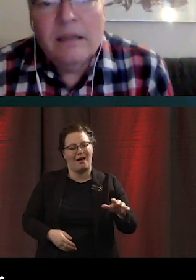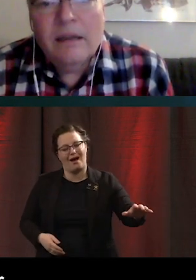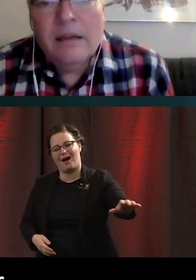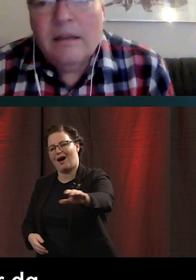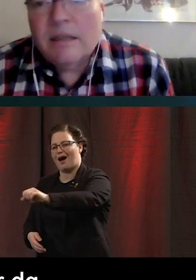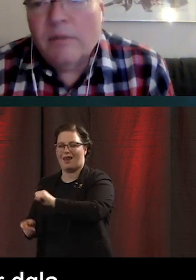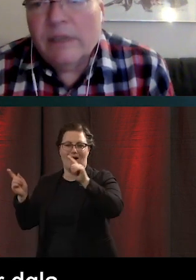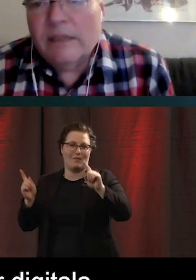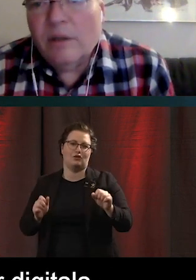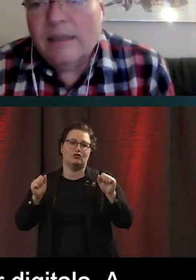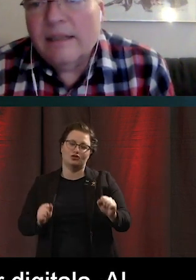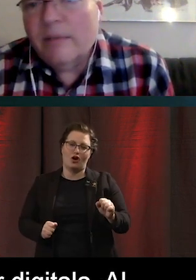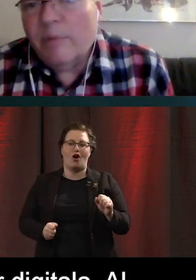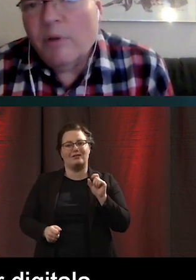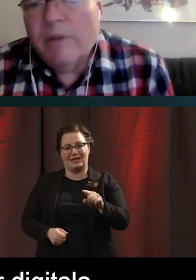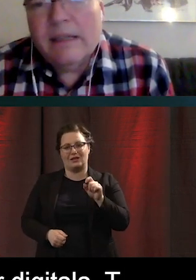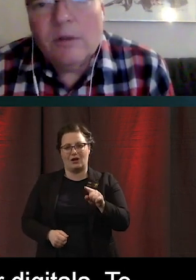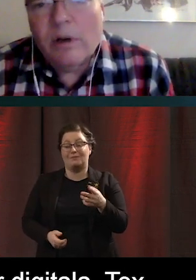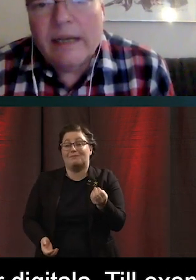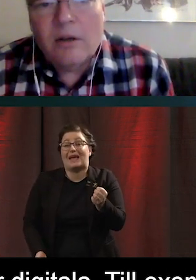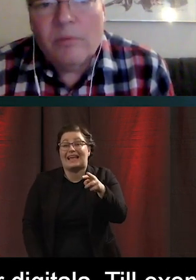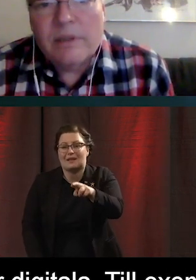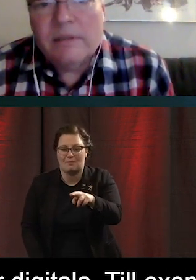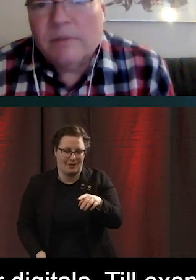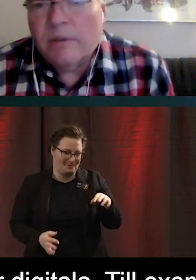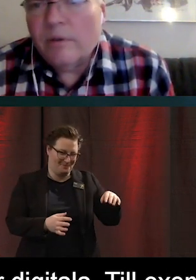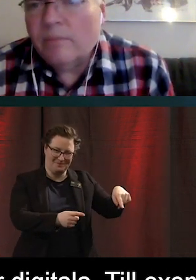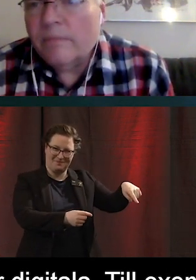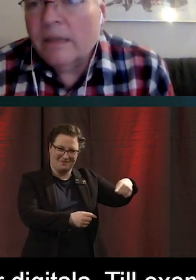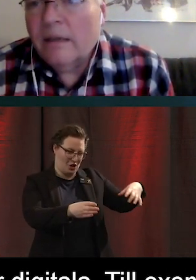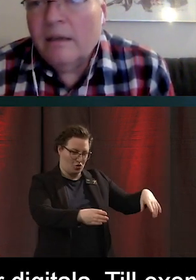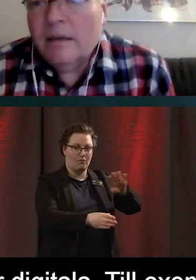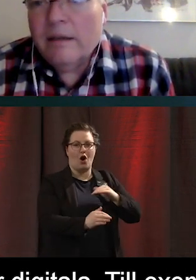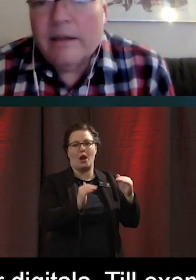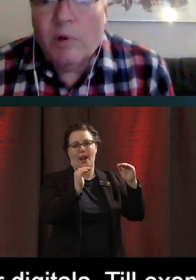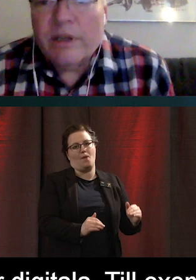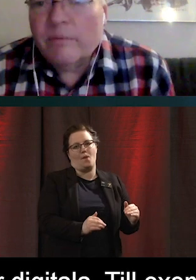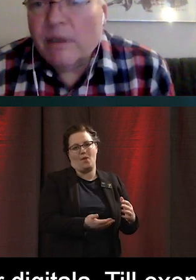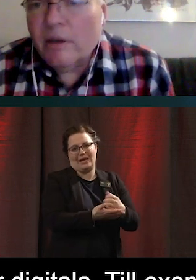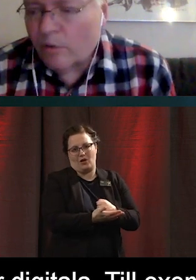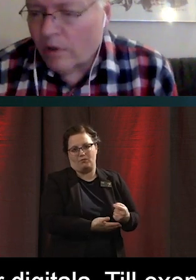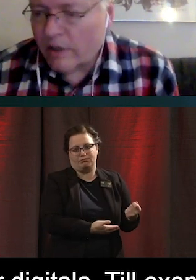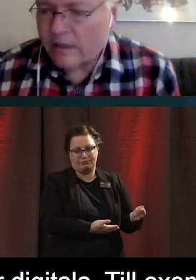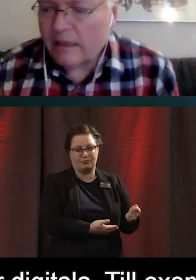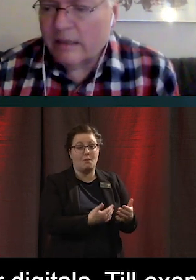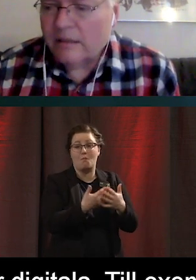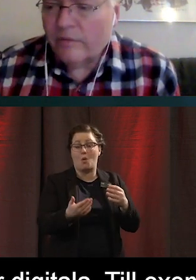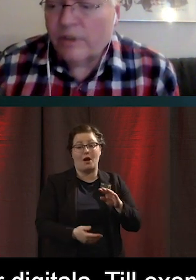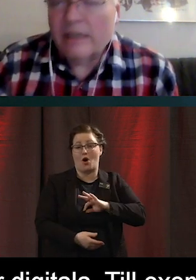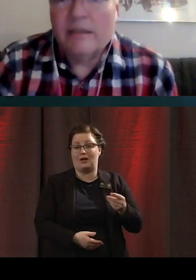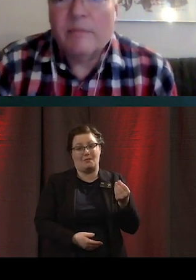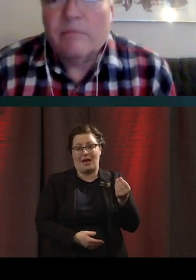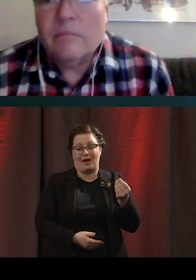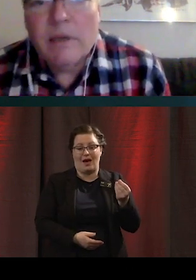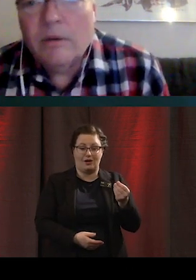vara digitala. Till exempel de med väldigt låga inkomster. Där är det många som inte har råd att egentligen